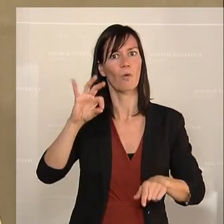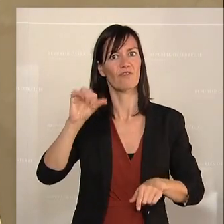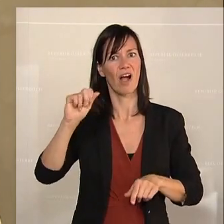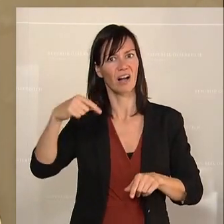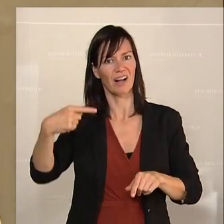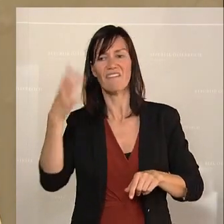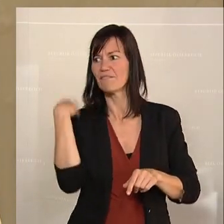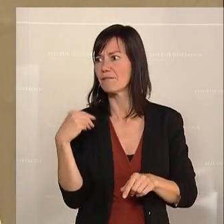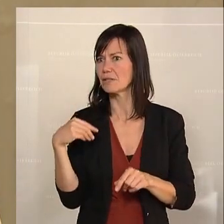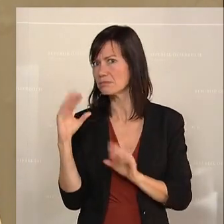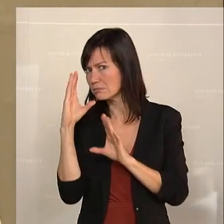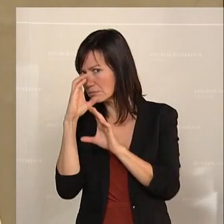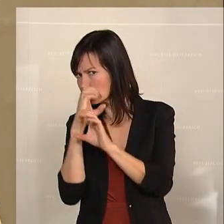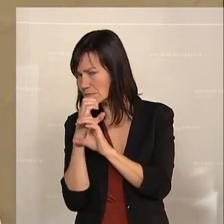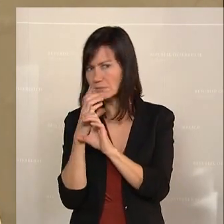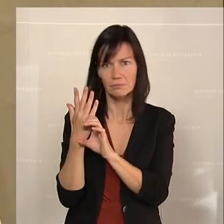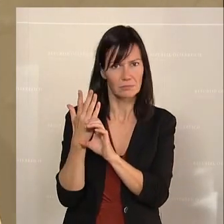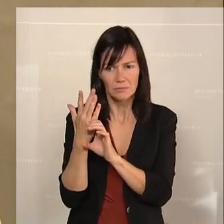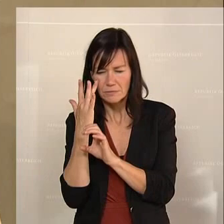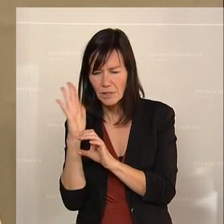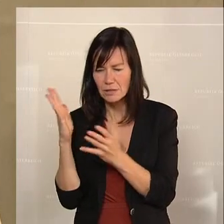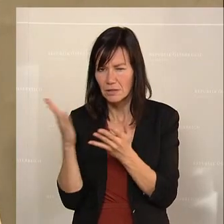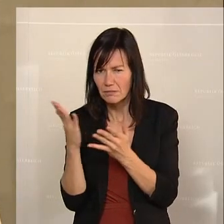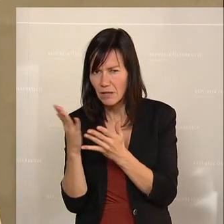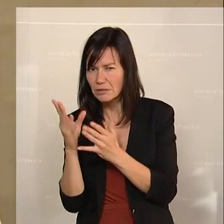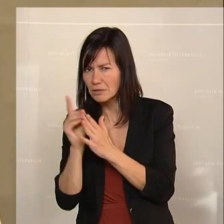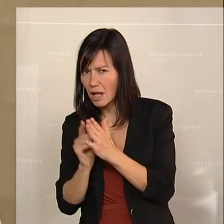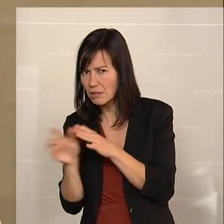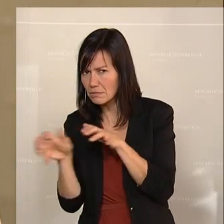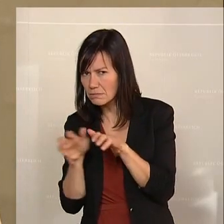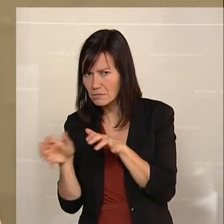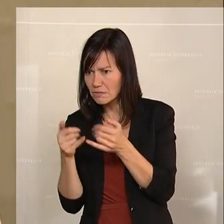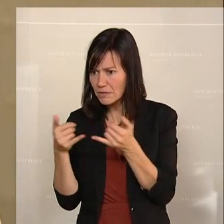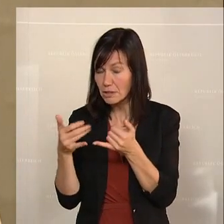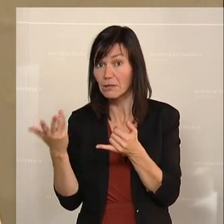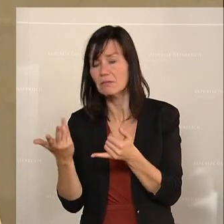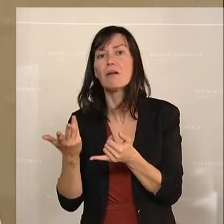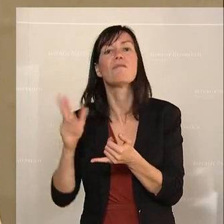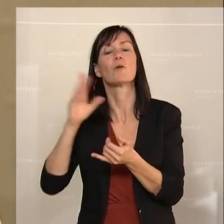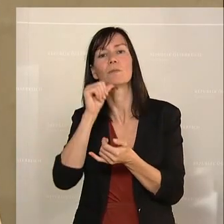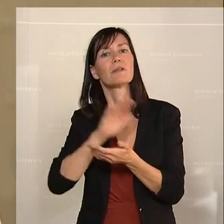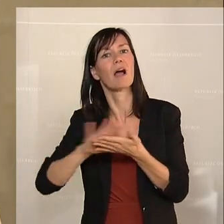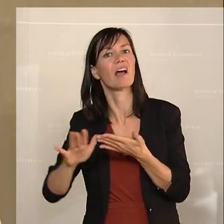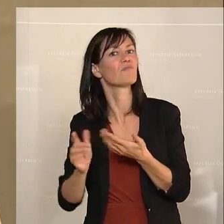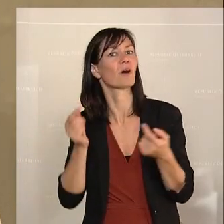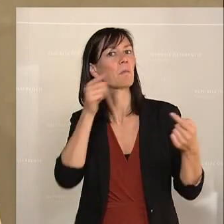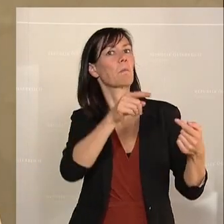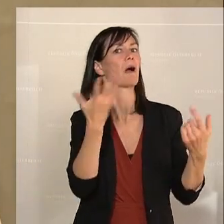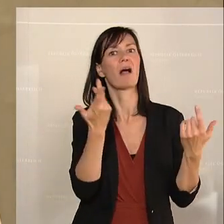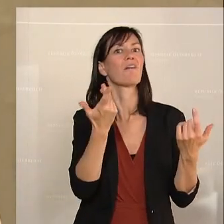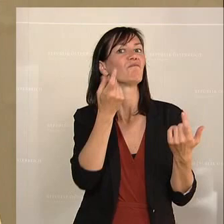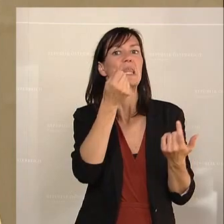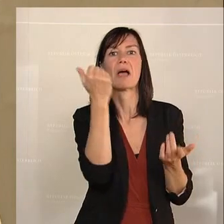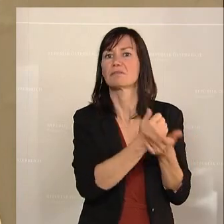weiß, wo das Geld hinkommt und was mit den Daten dort passiert? Warum bedienen Sie sich nicht einfach der Strukturen, die wir haben? Warum läuft das nicht über die